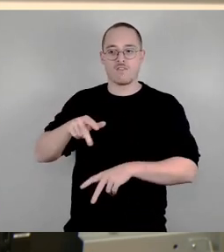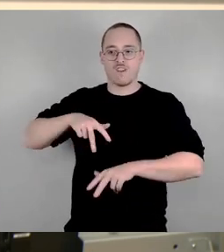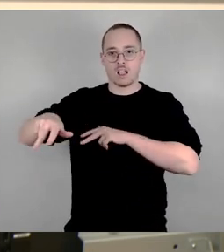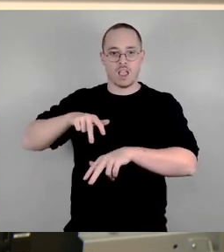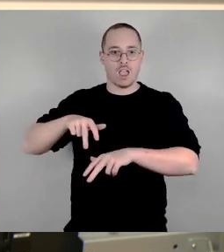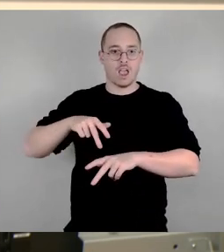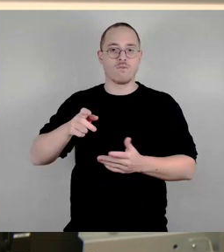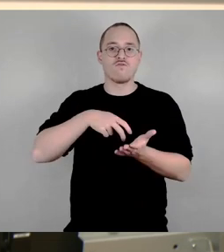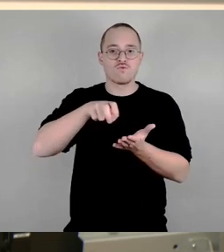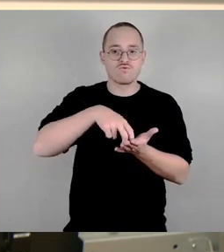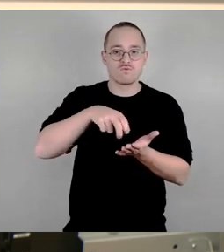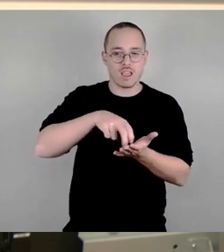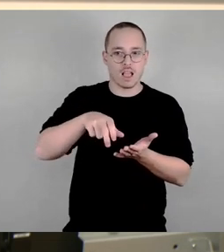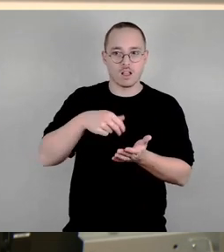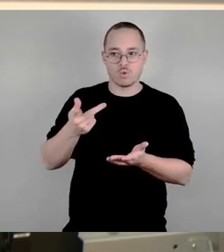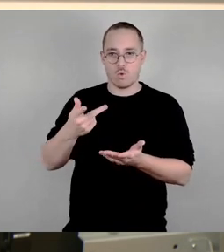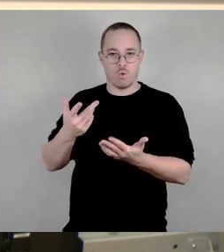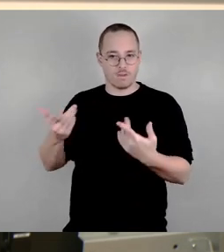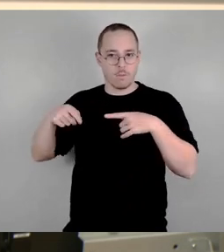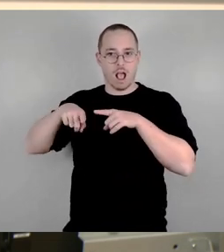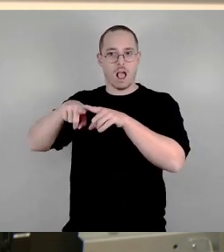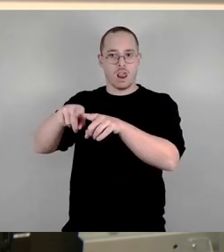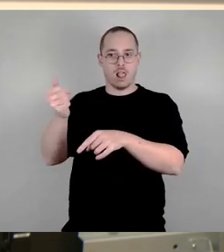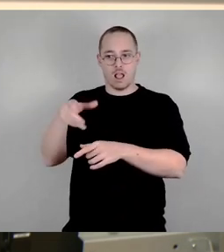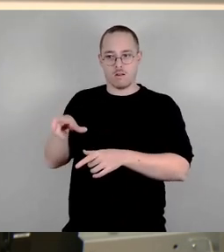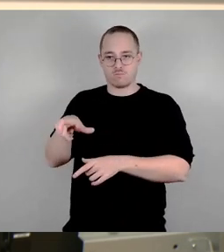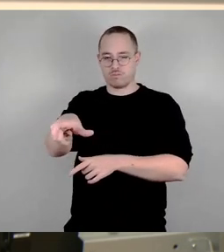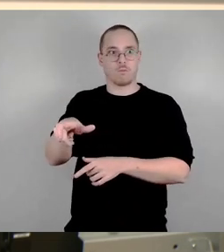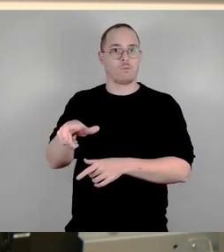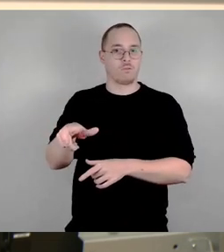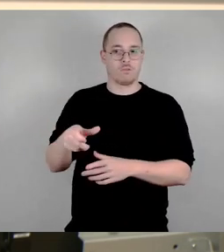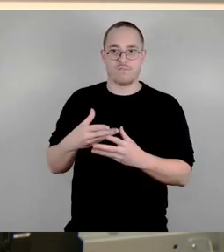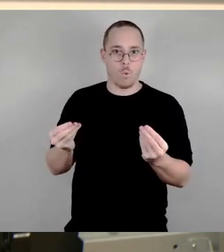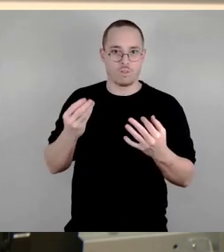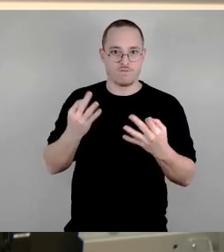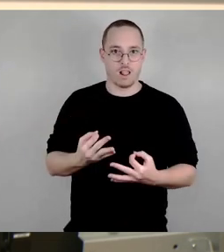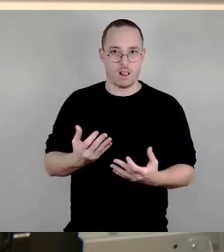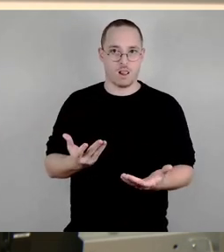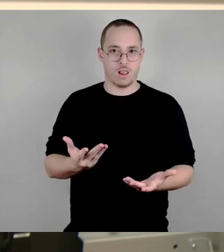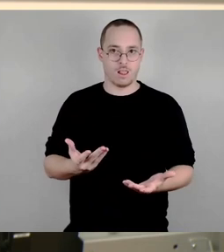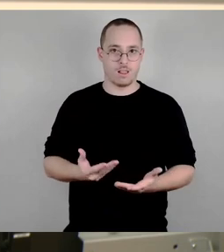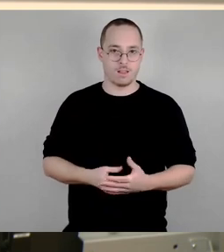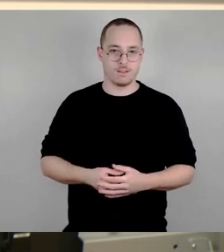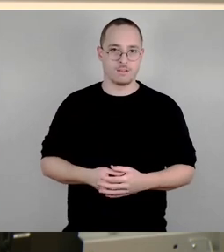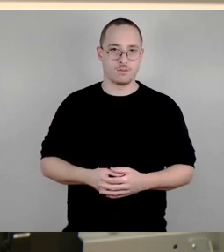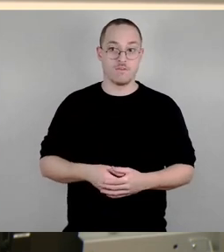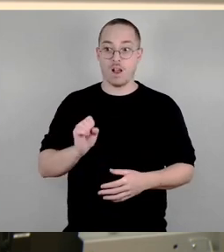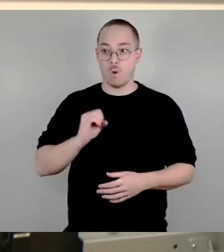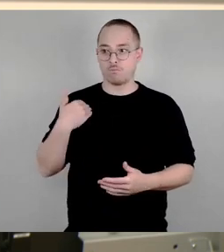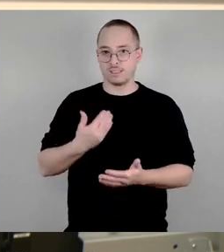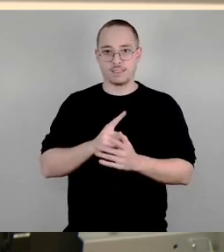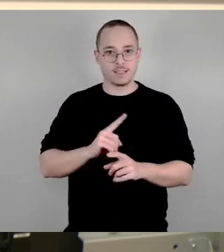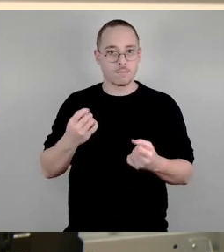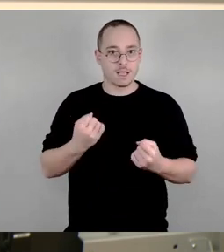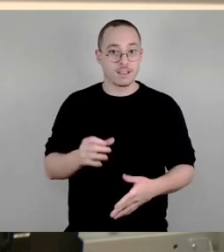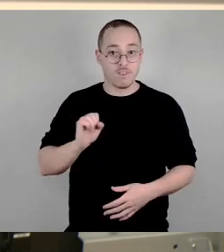Gehbahnen zu lösen. Warum das bislang nicht passiert ist, das müssen Sie Ihren eigenen Bürgermeister und seinen Vorgänger,